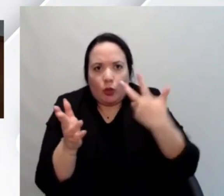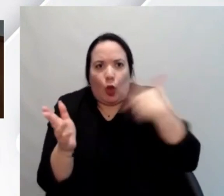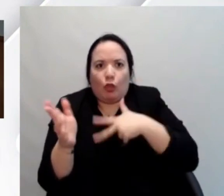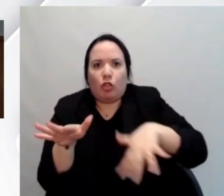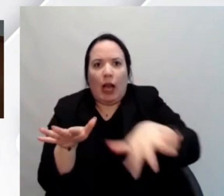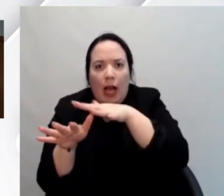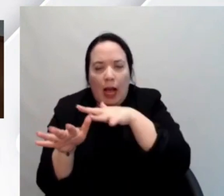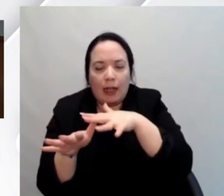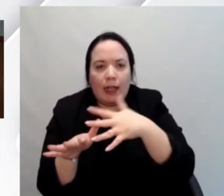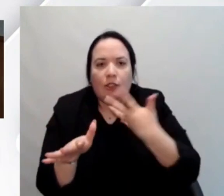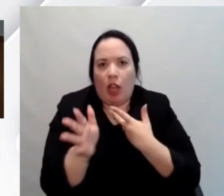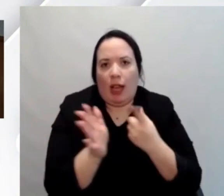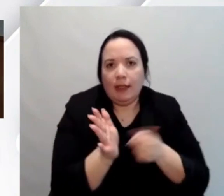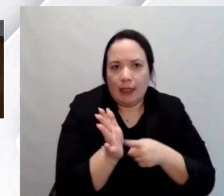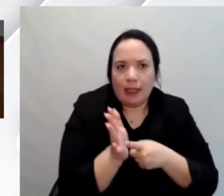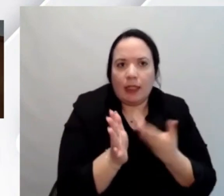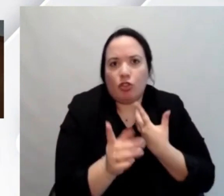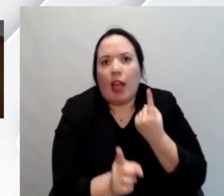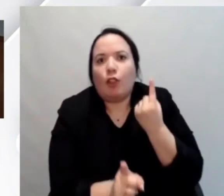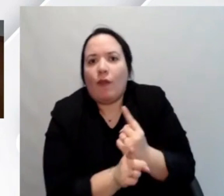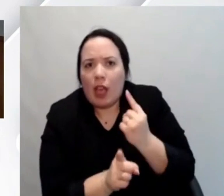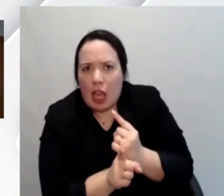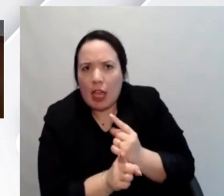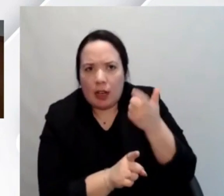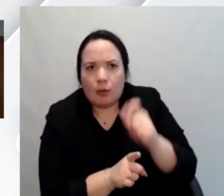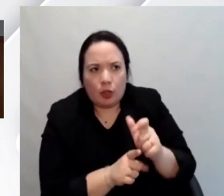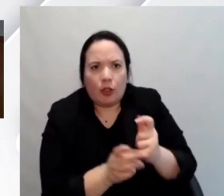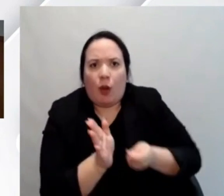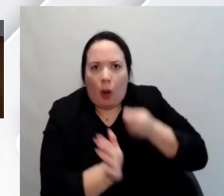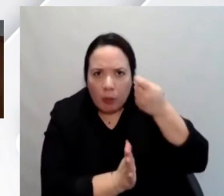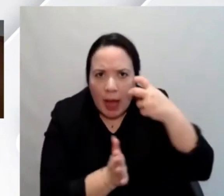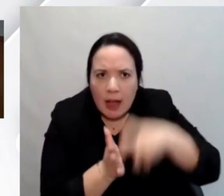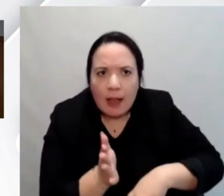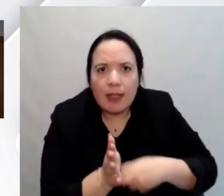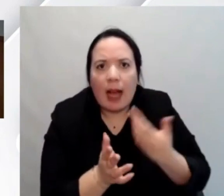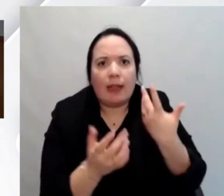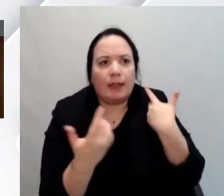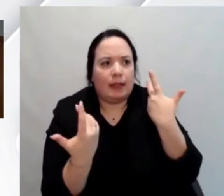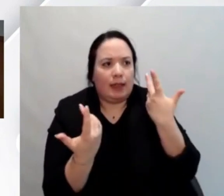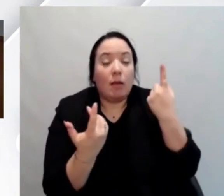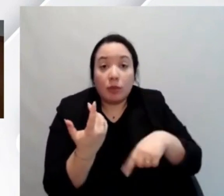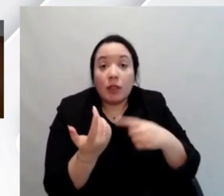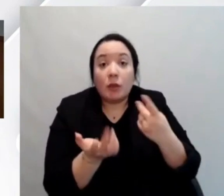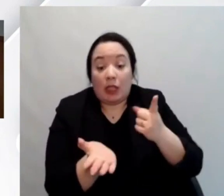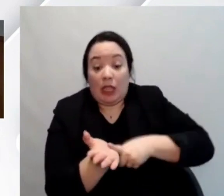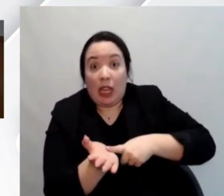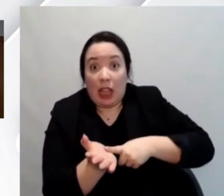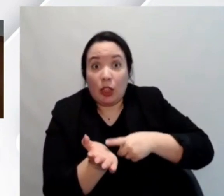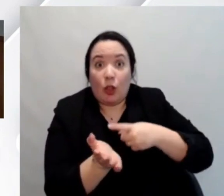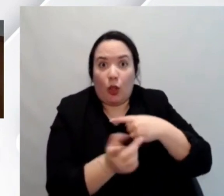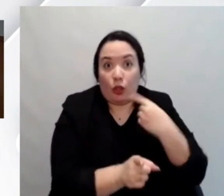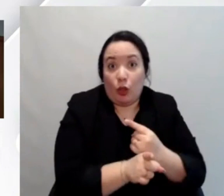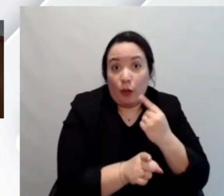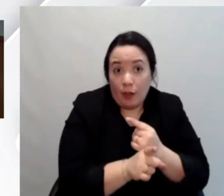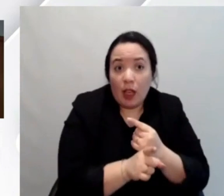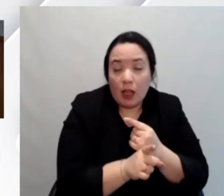anche doveri e nella come dire nell'esercizio dei diritti e dei doveri è essenziale